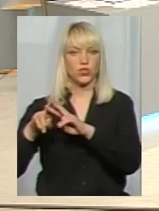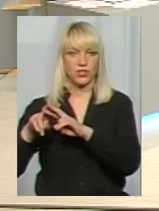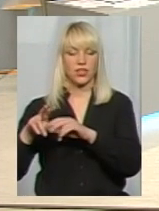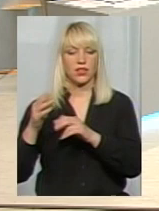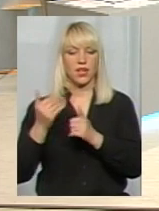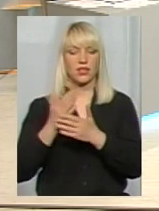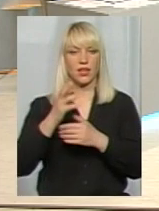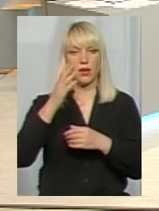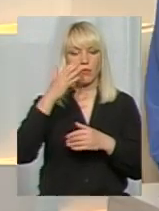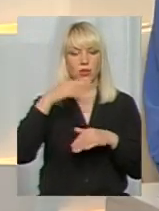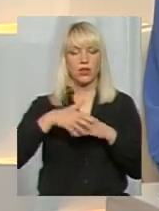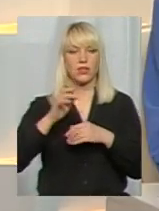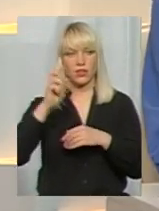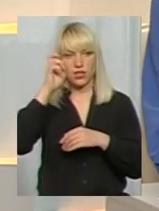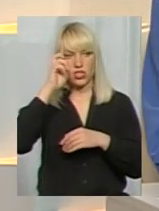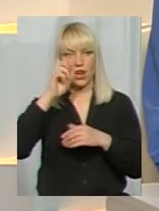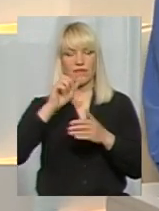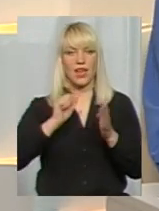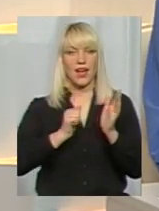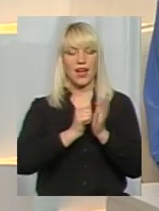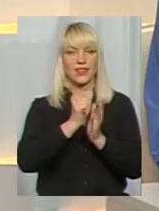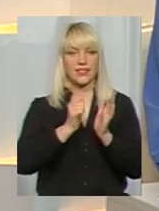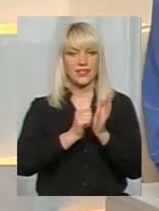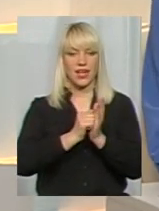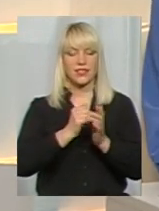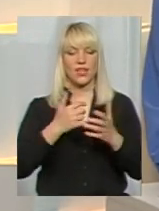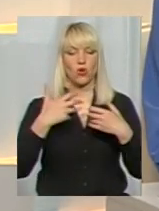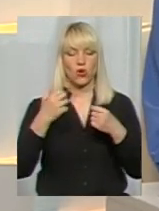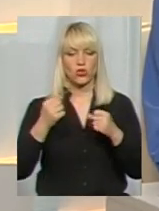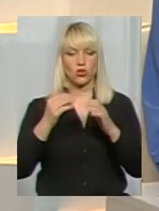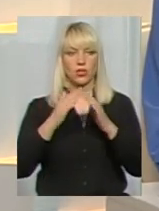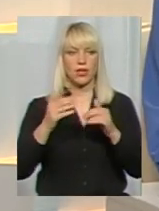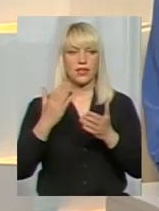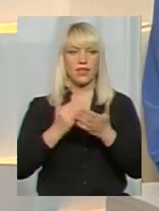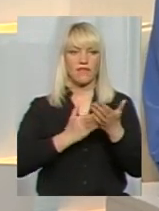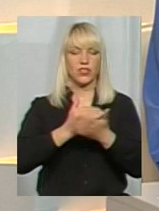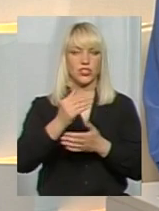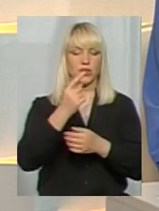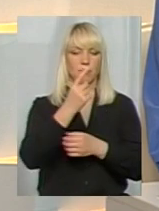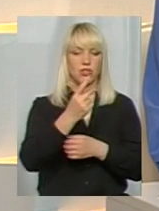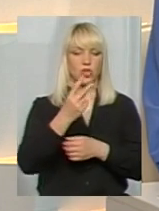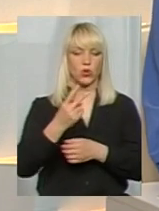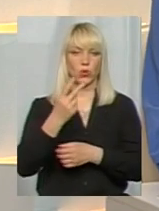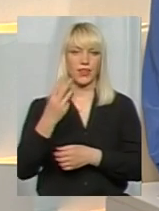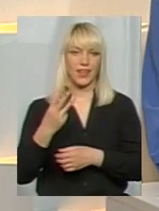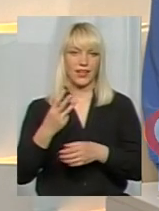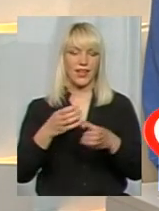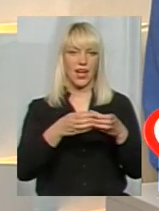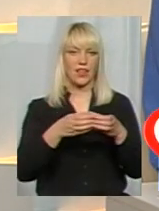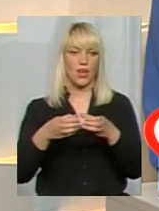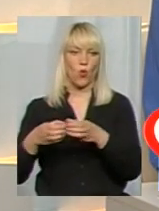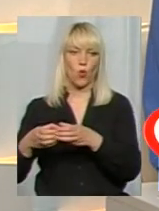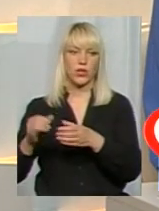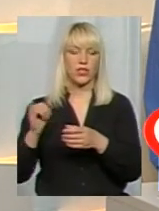поняття державна тестація оздоровчого табору, відповідно до класифікації є вища, перша, друга та третя категорія, і